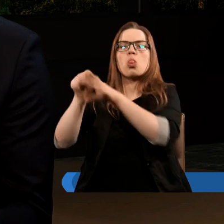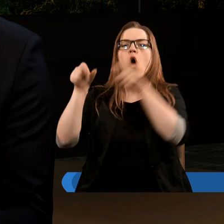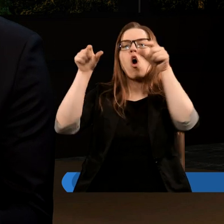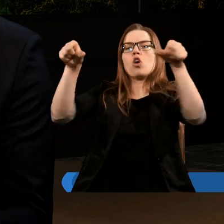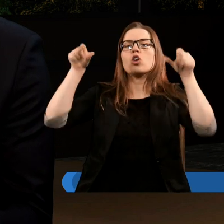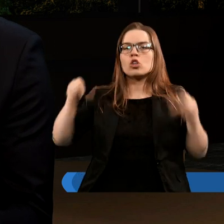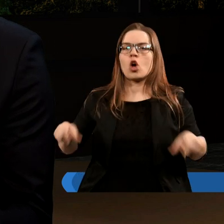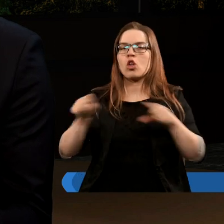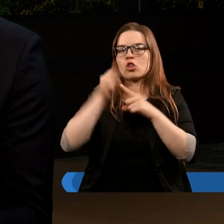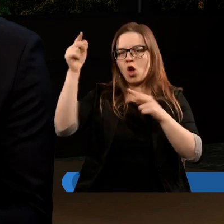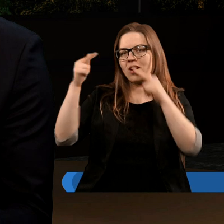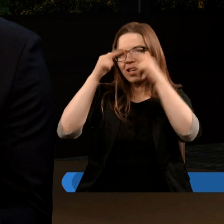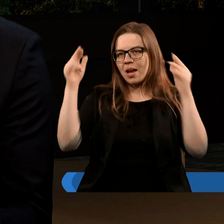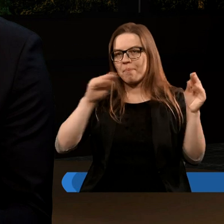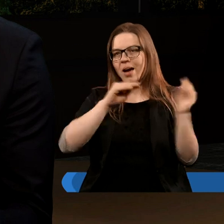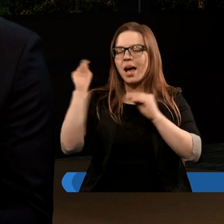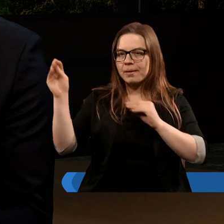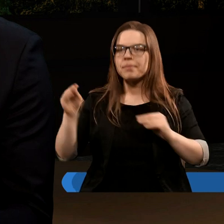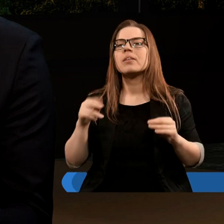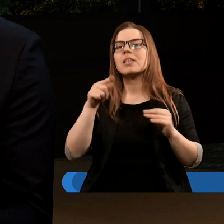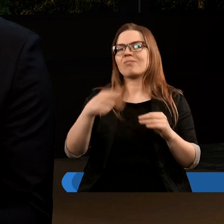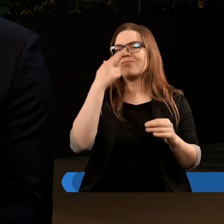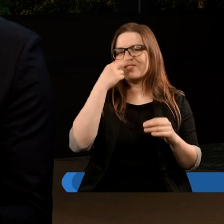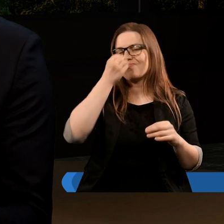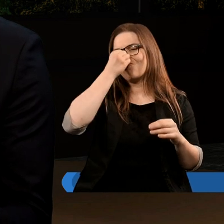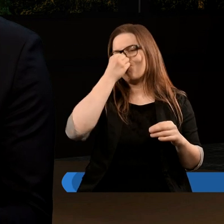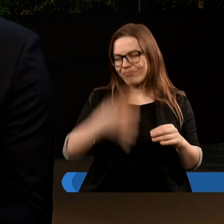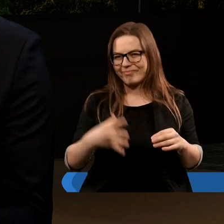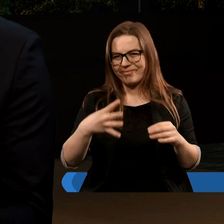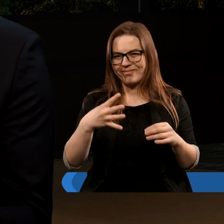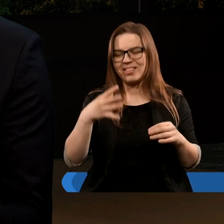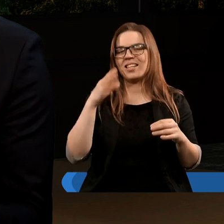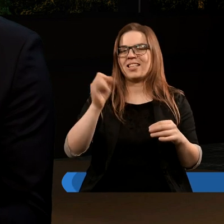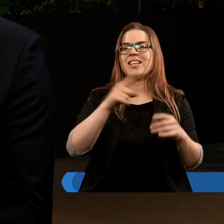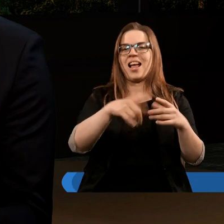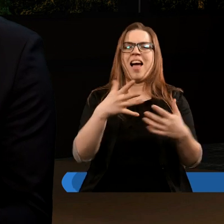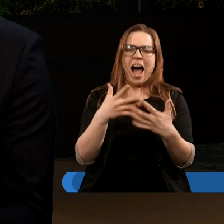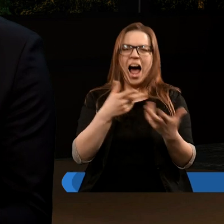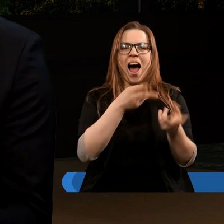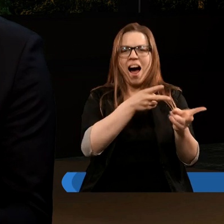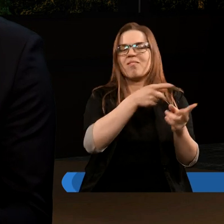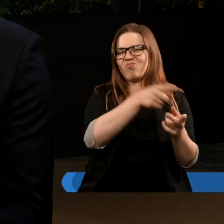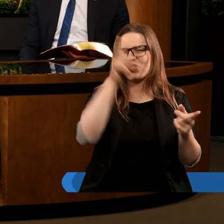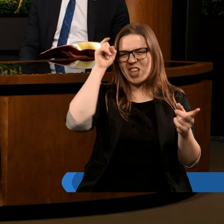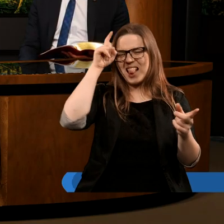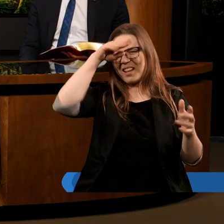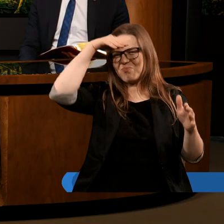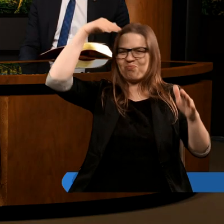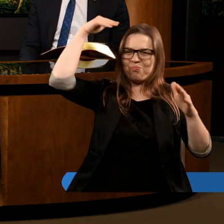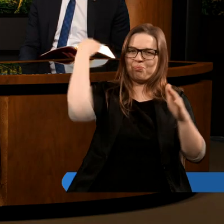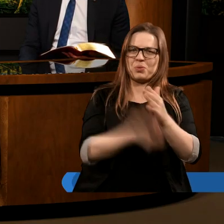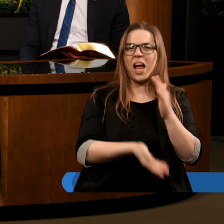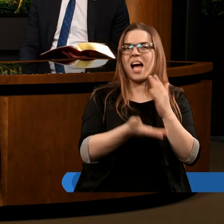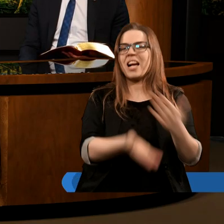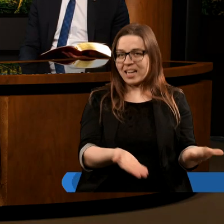do nieba, czyli tak właściwie widzimy tutaj klęskę i porażkę szatana, diabła. I to wydaje się, że